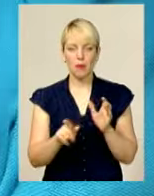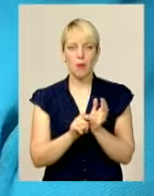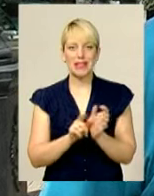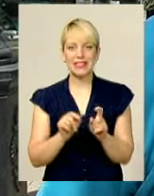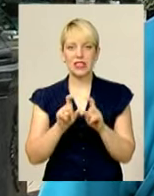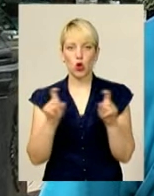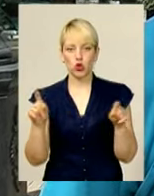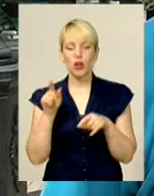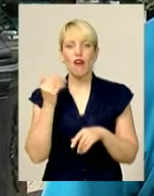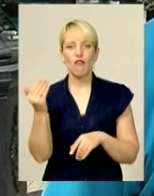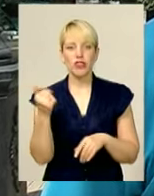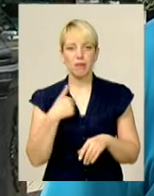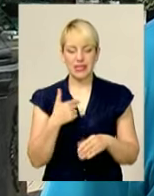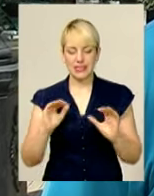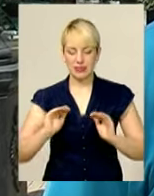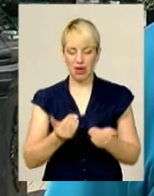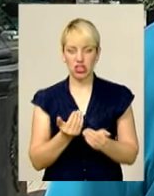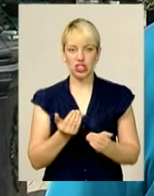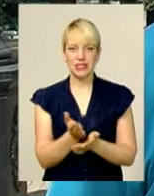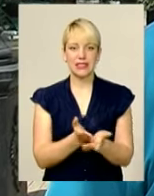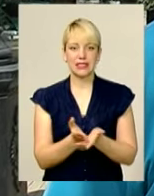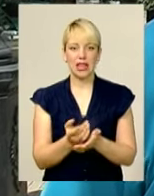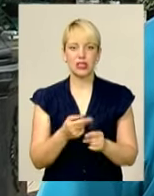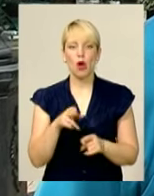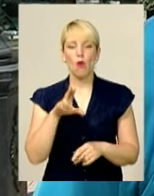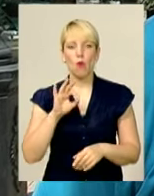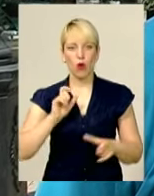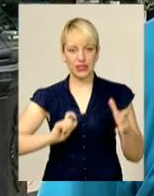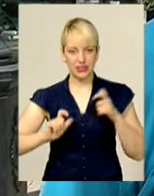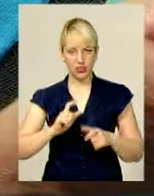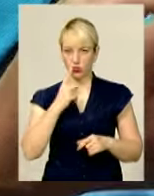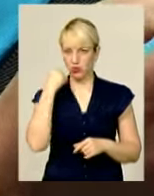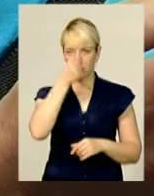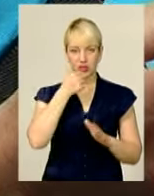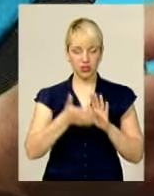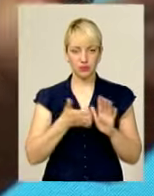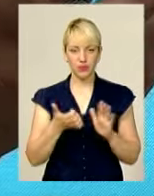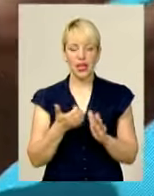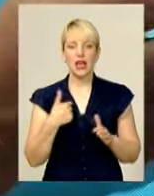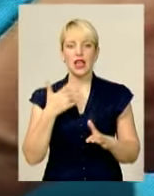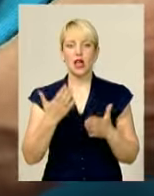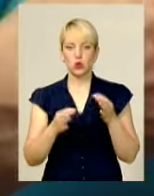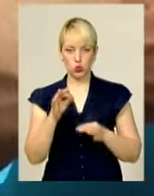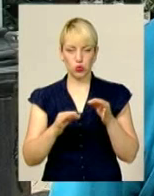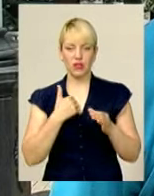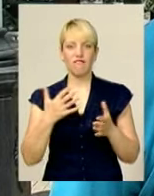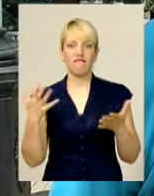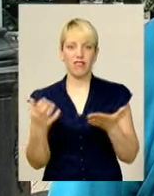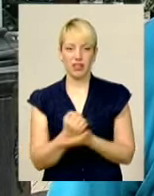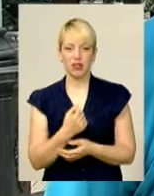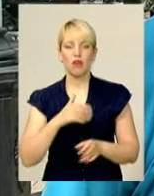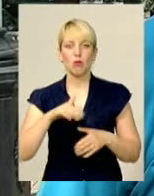мені зменшили стаж, це по інституту цілий рік, яким я судом потім виграв. Потім